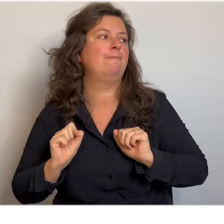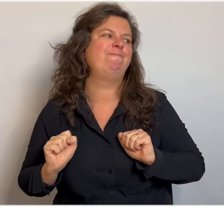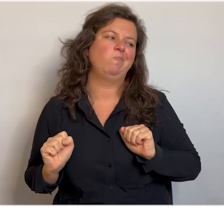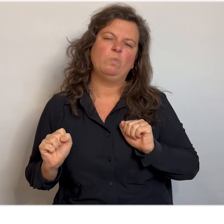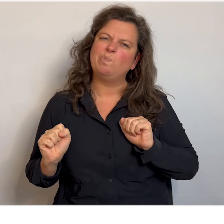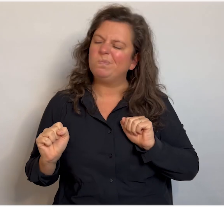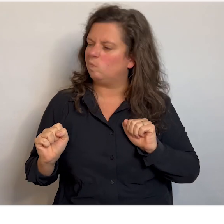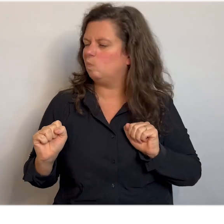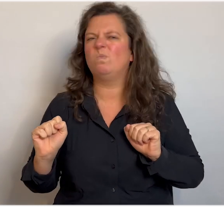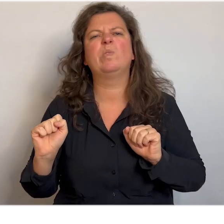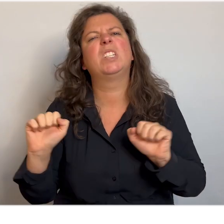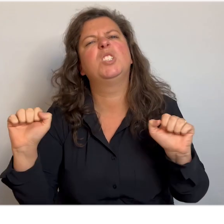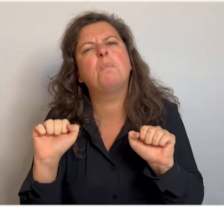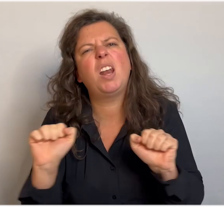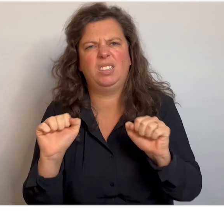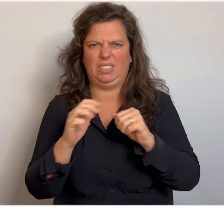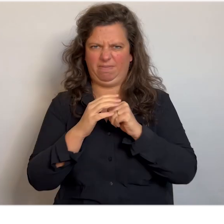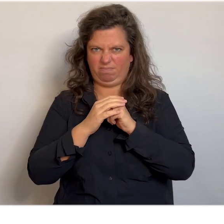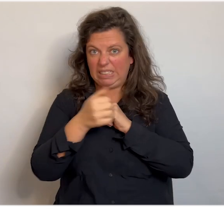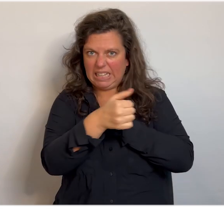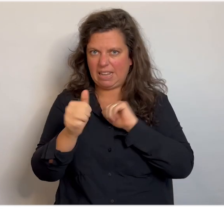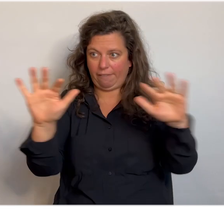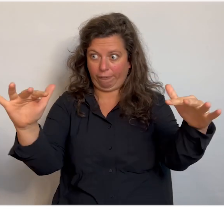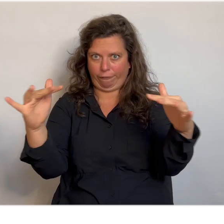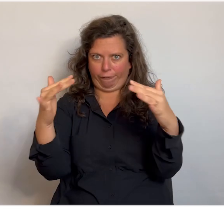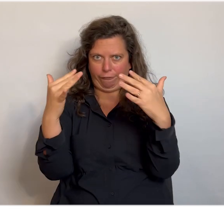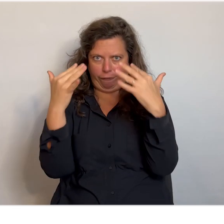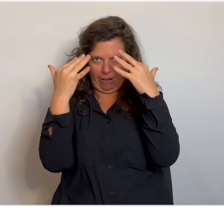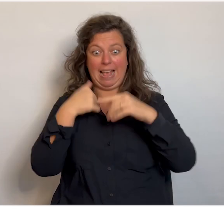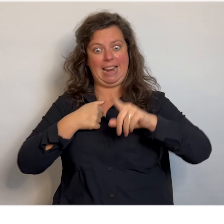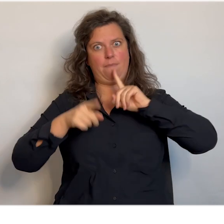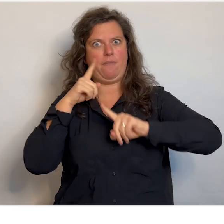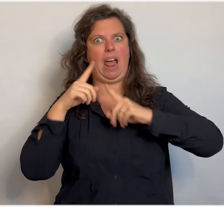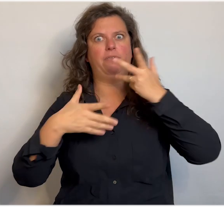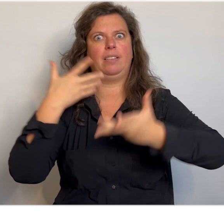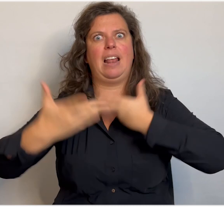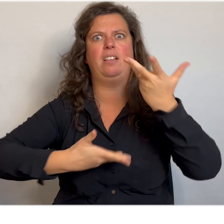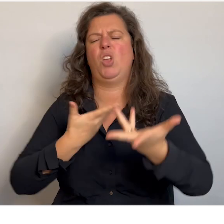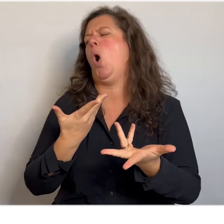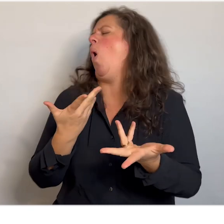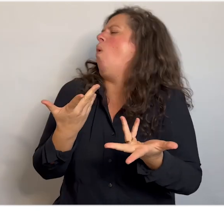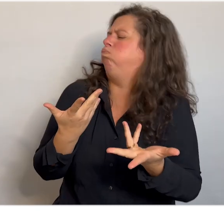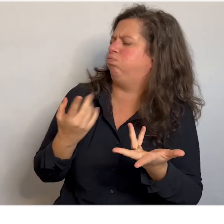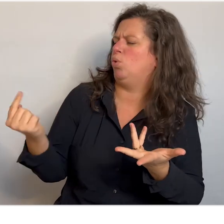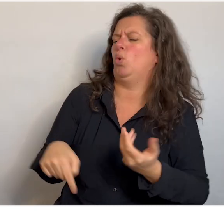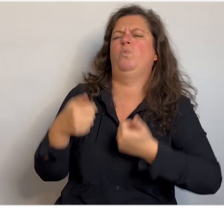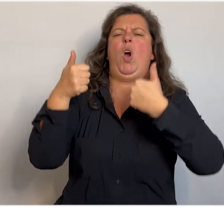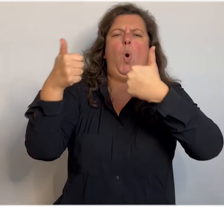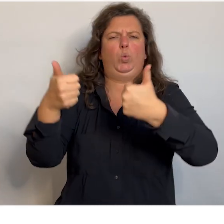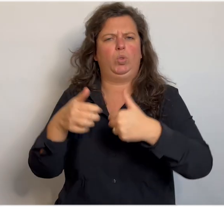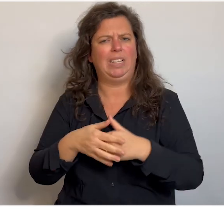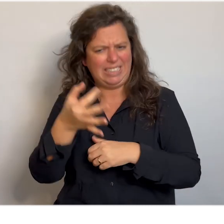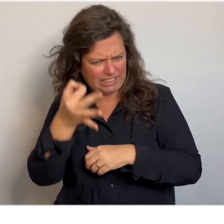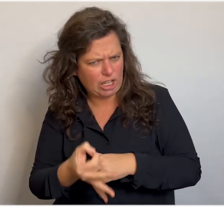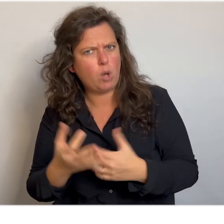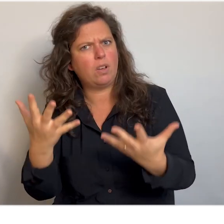Maar ik vind het eigenlijk ook wel een beetje spannend dat dan al die ogen zo naar me zitten te kijken. Dat ik dan mijn verhaal zouden doen daar. O, Oli, dat komt toch wel goed. Weet je, thuis doe je toch